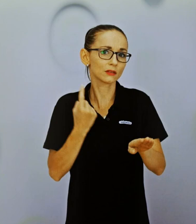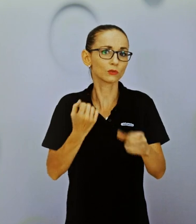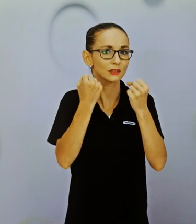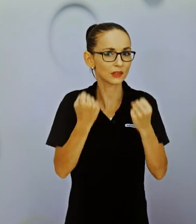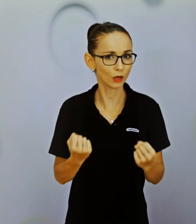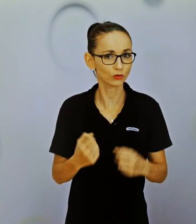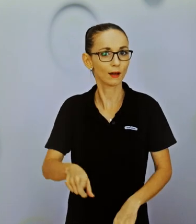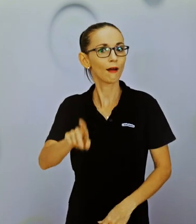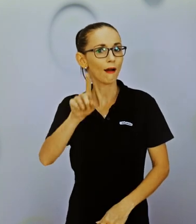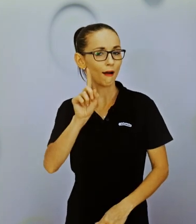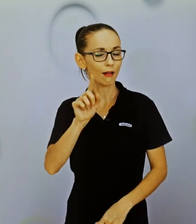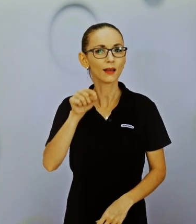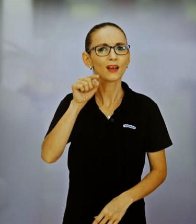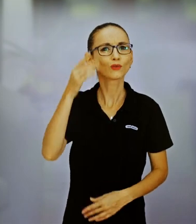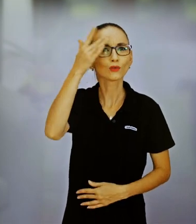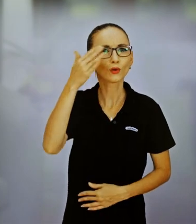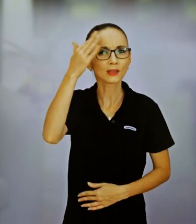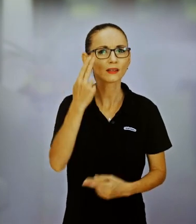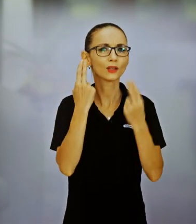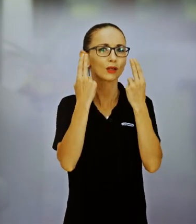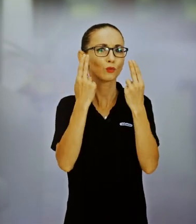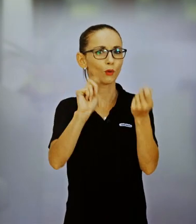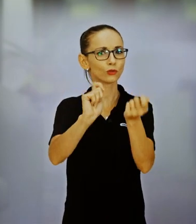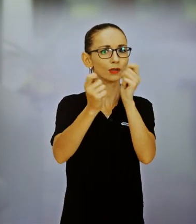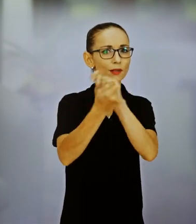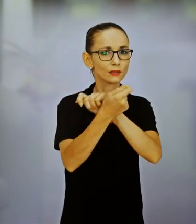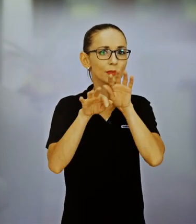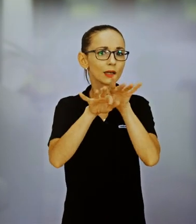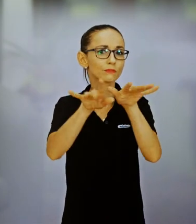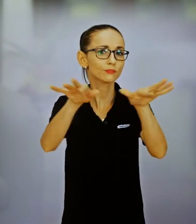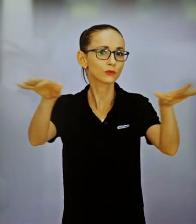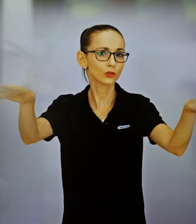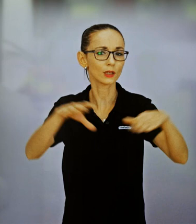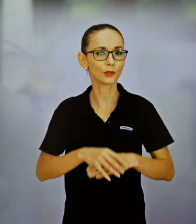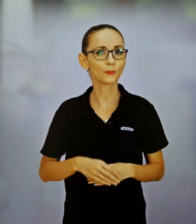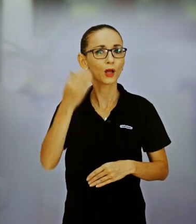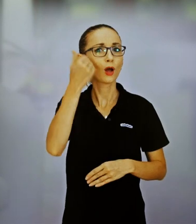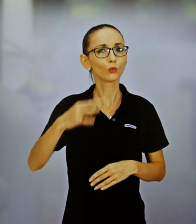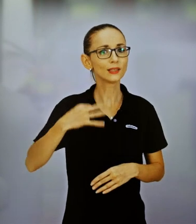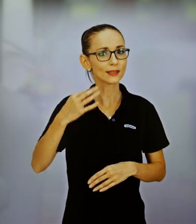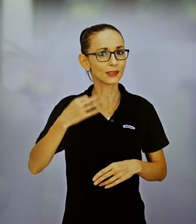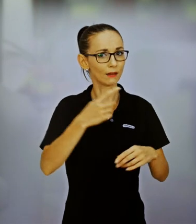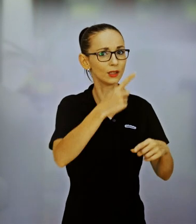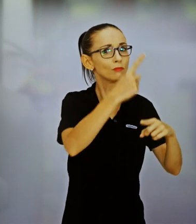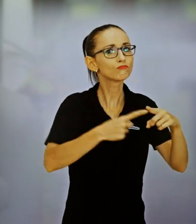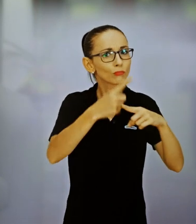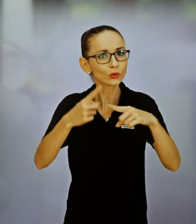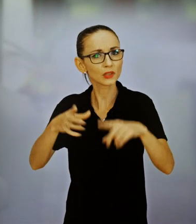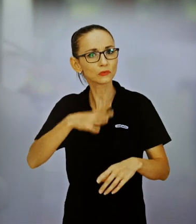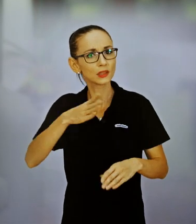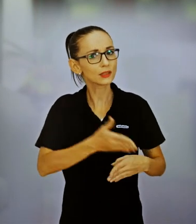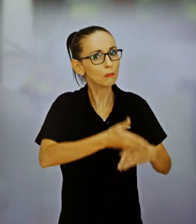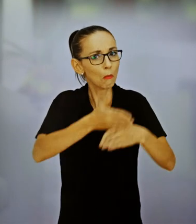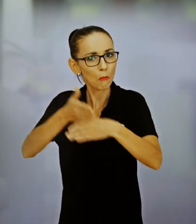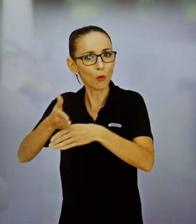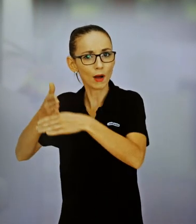byť samostatným, ešte viac ma nechajte. Je to úžasné vidieť, že naozaj tí mladí ľudia chcú, ako veľmi chcú byť samostatní a ako vidia